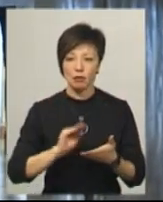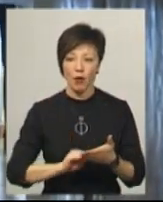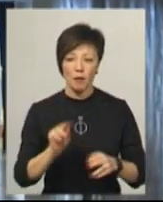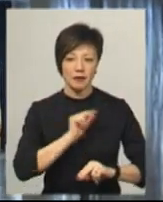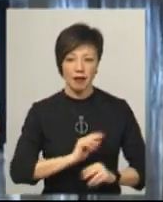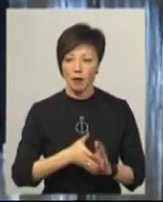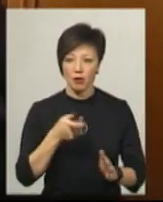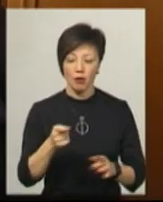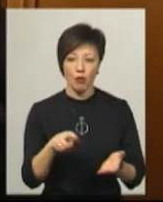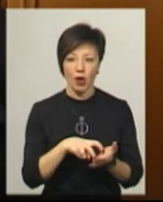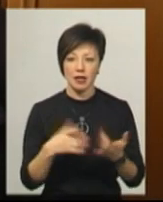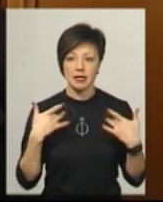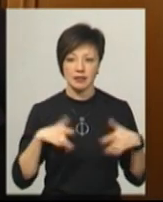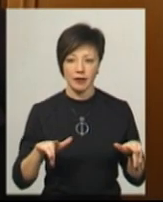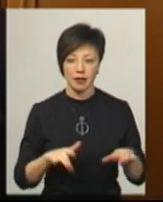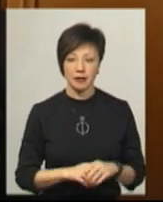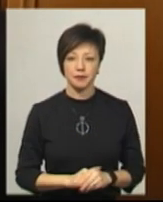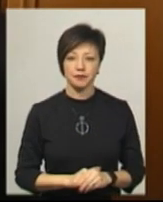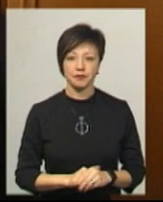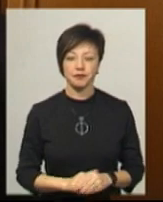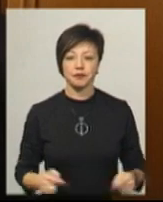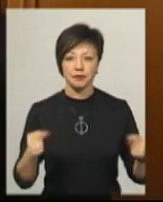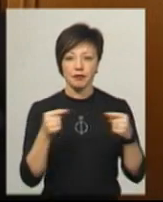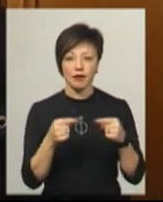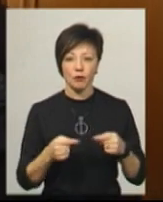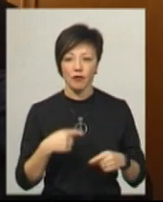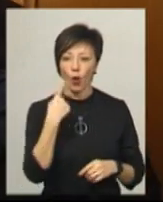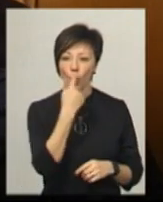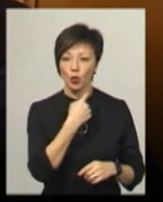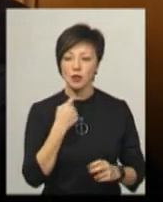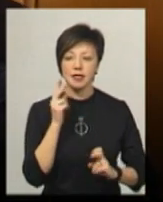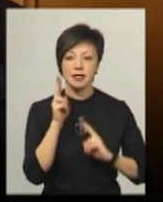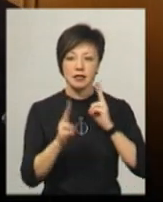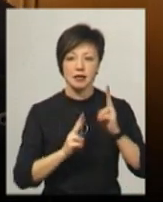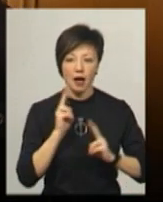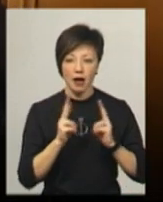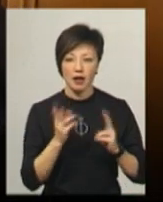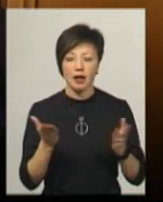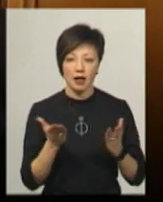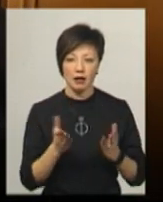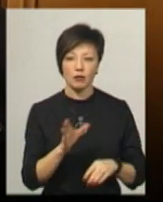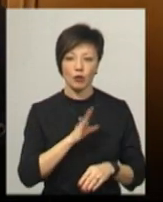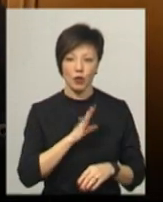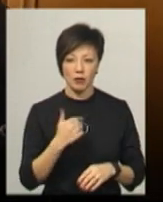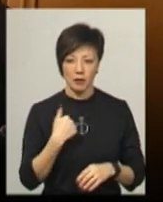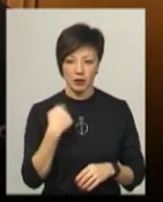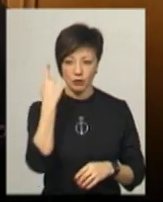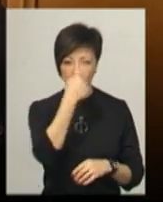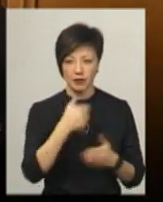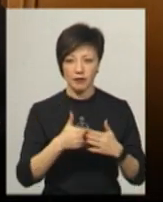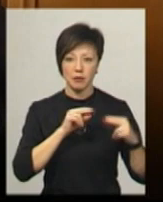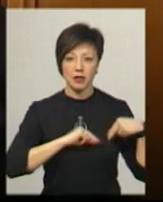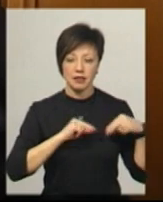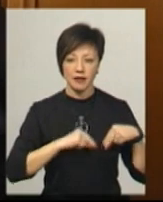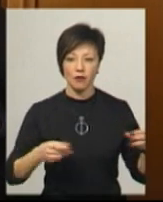подавали, бо бояться звільнення. Відповідно до тих усних скарг, які поступали на мою адресу від працівників